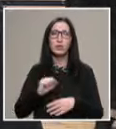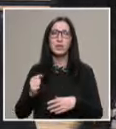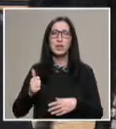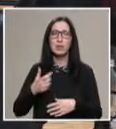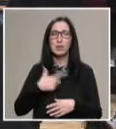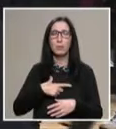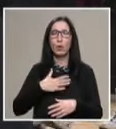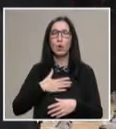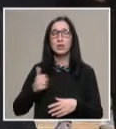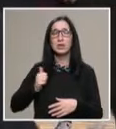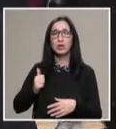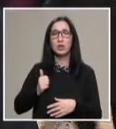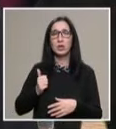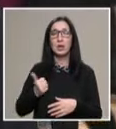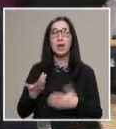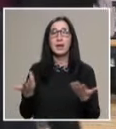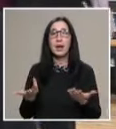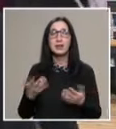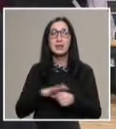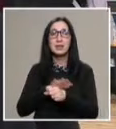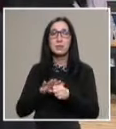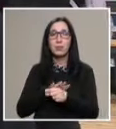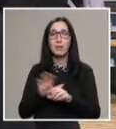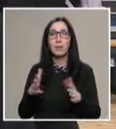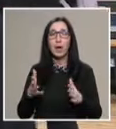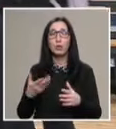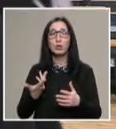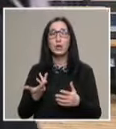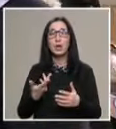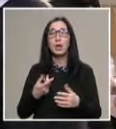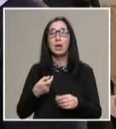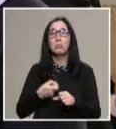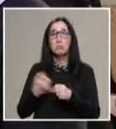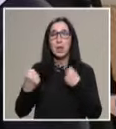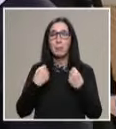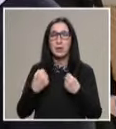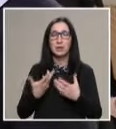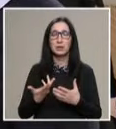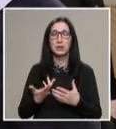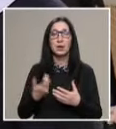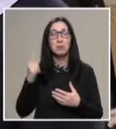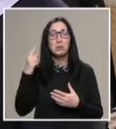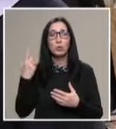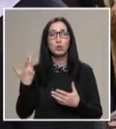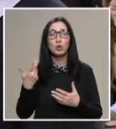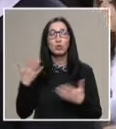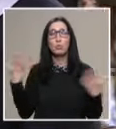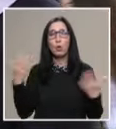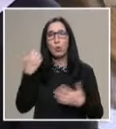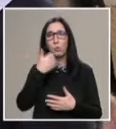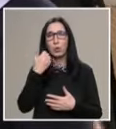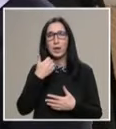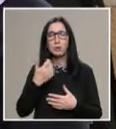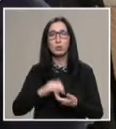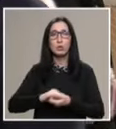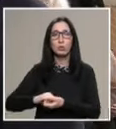Най-ми хареса, че демонстрираха в дадени ситуации как да се справим, ако ни прилагат насилие. Щитам, че е много полезно